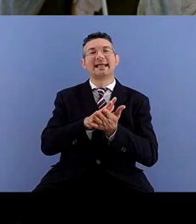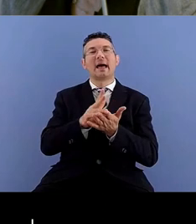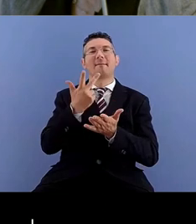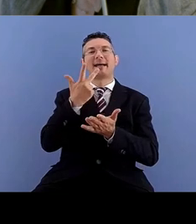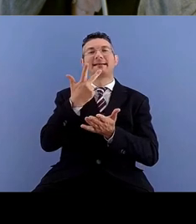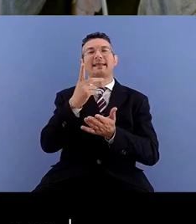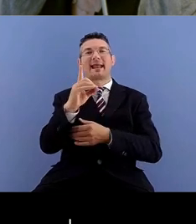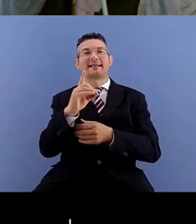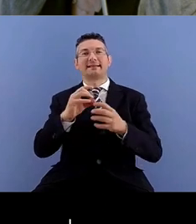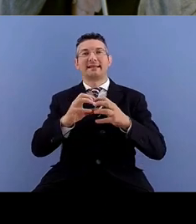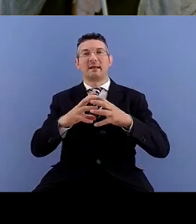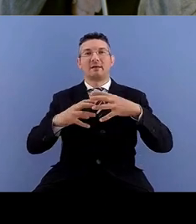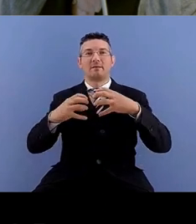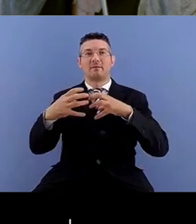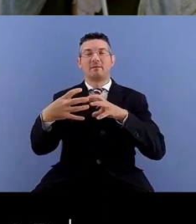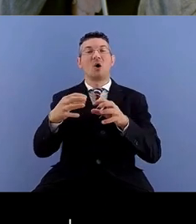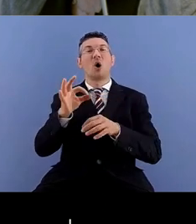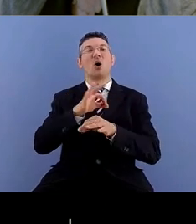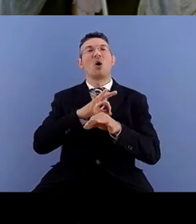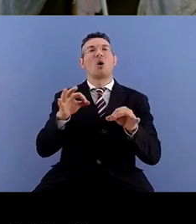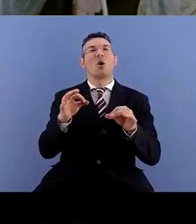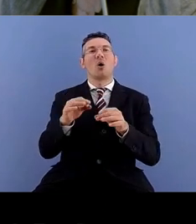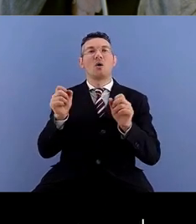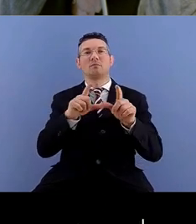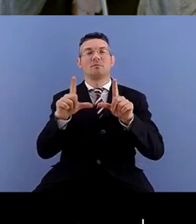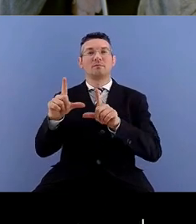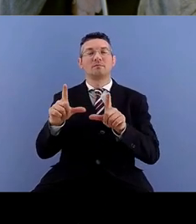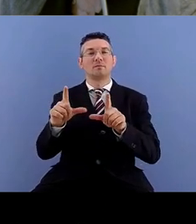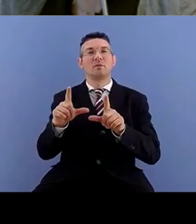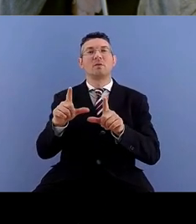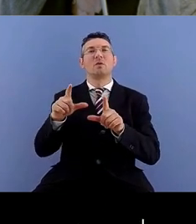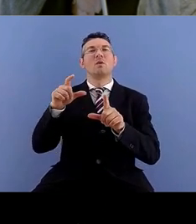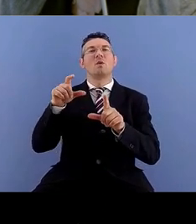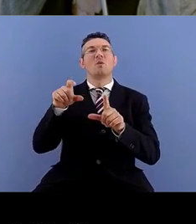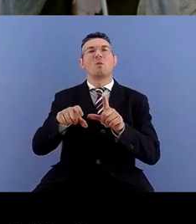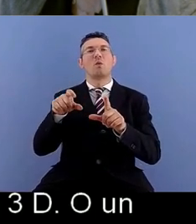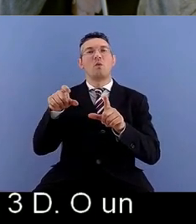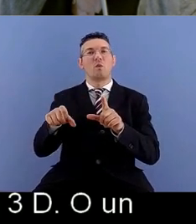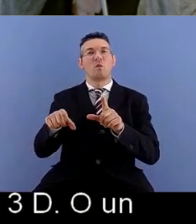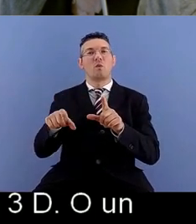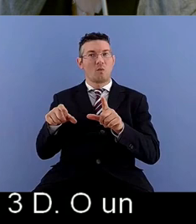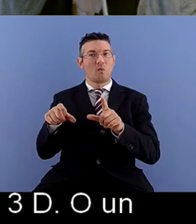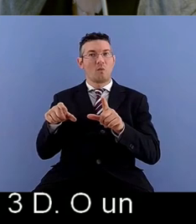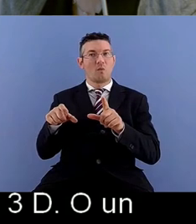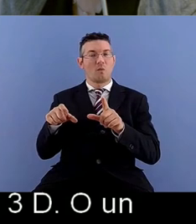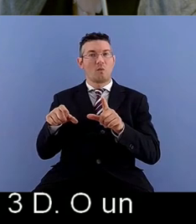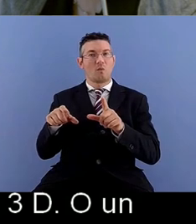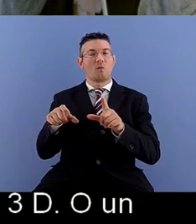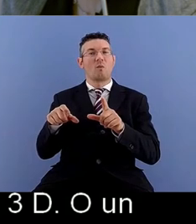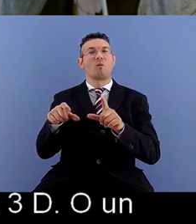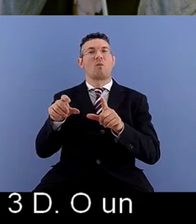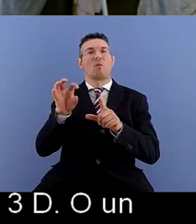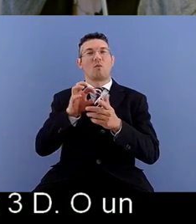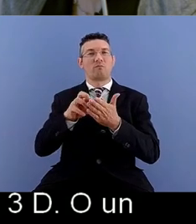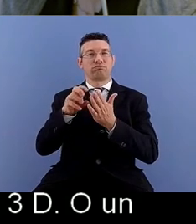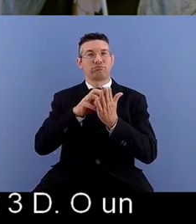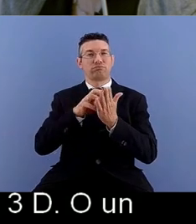o appunto un QR code tattile che rimanda a un progetto video relativo